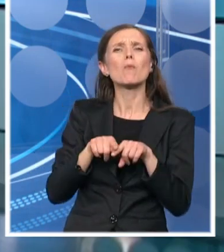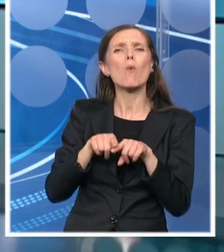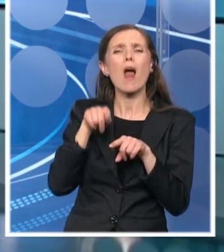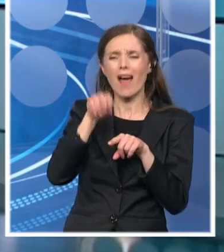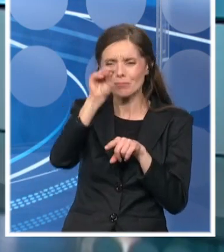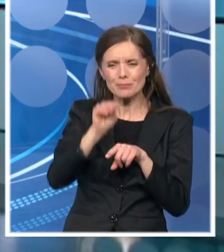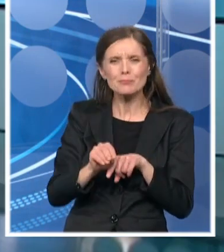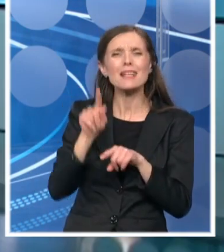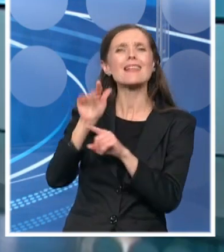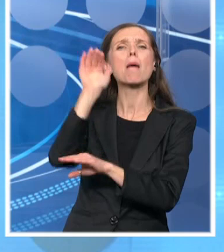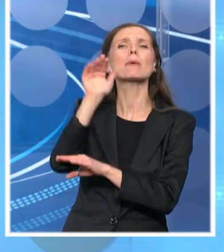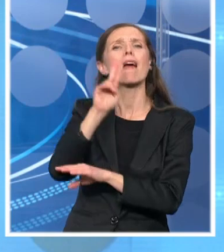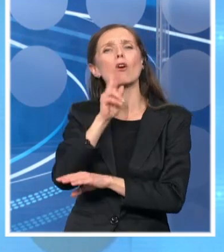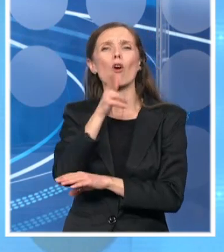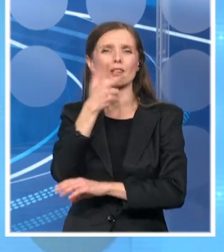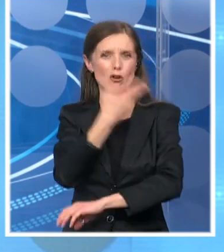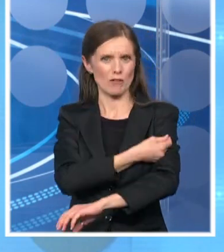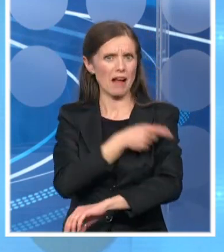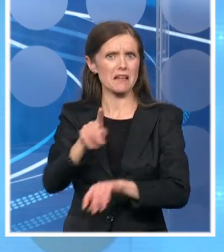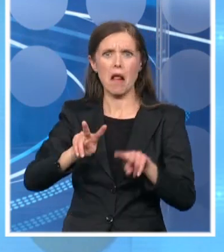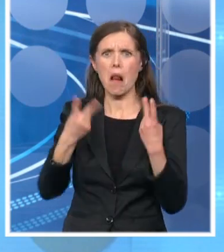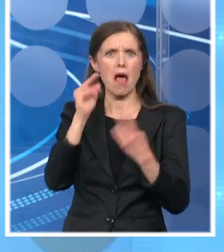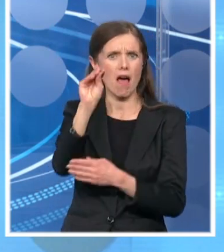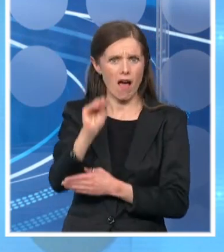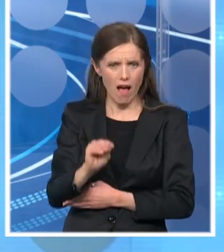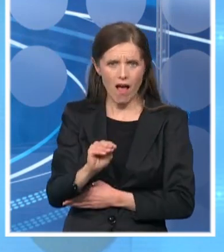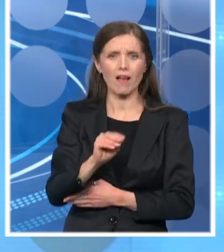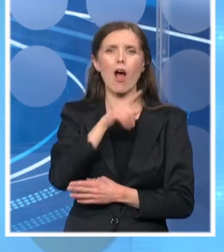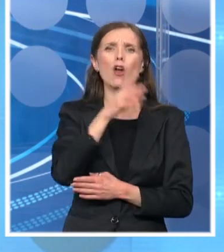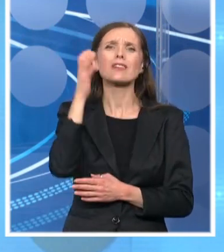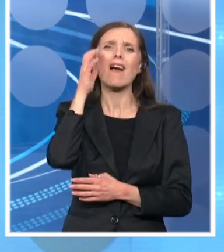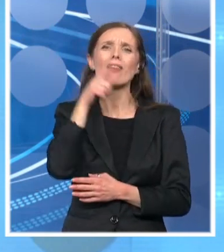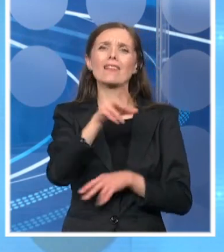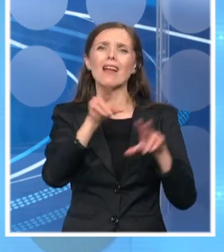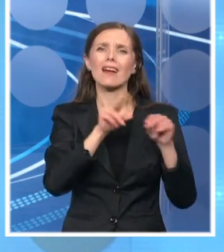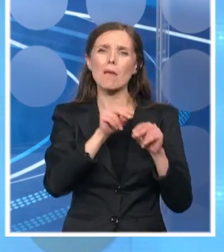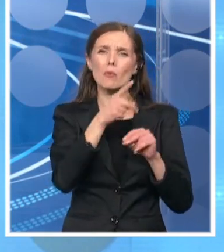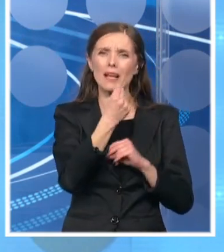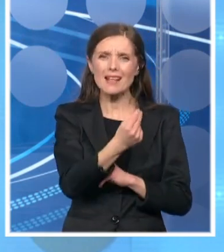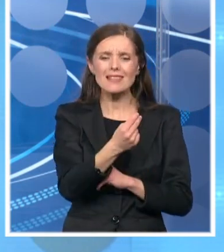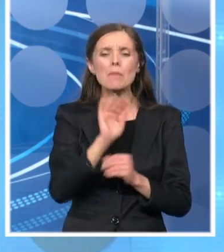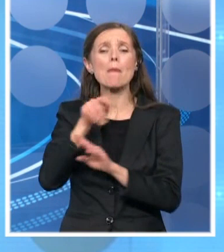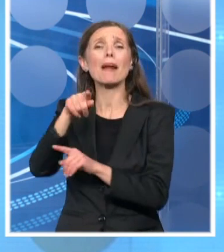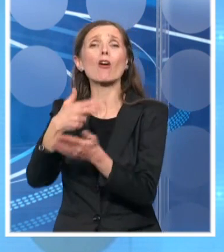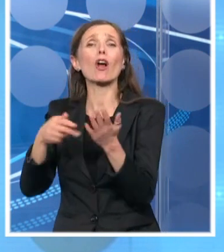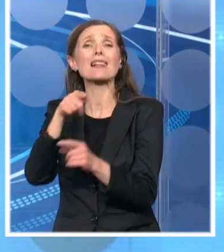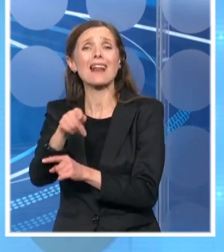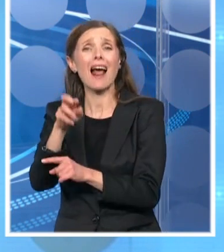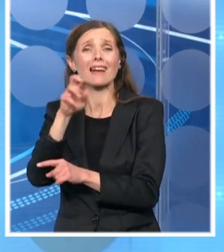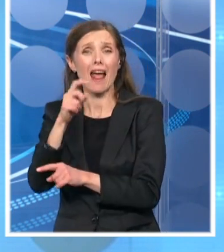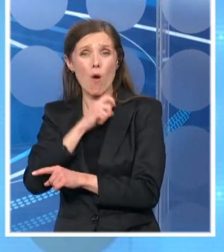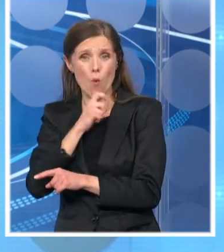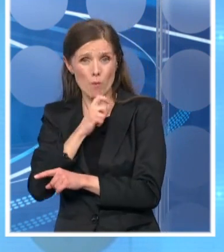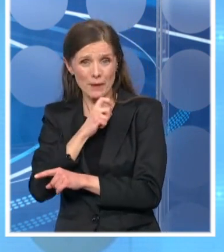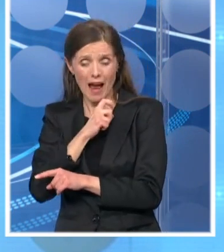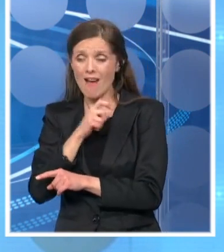za popunjavanje. Onda, u stvari, vlada Republike Srbije preko kancelarije za EU upravu kontaktira građane.